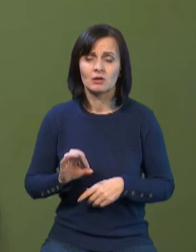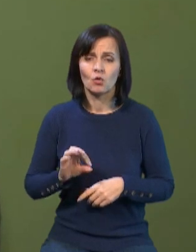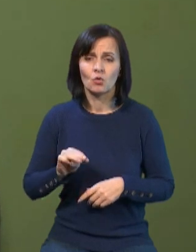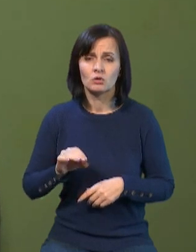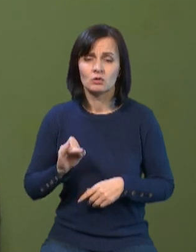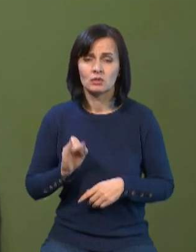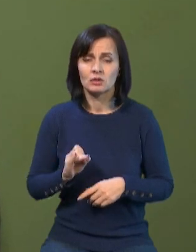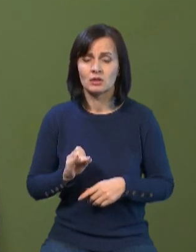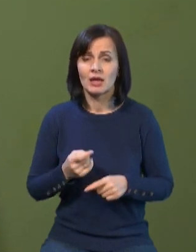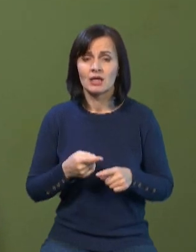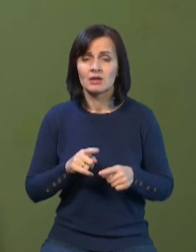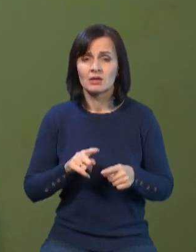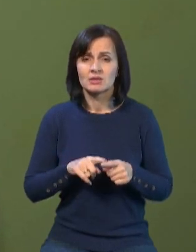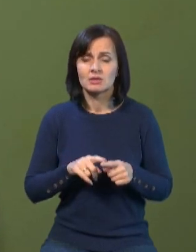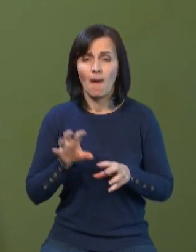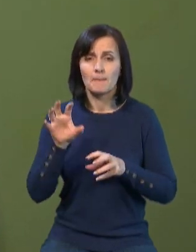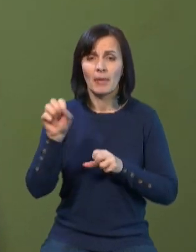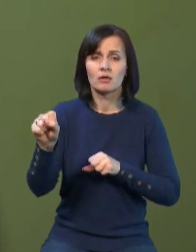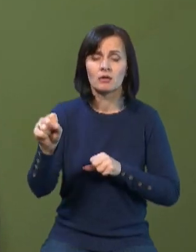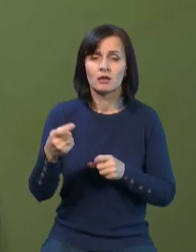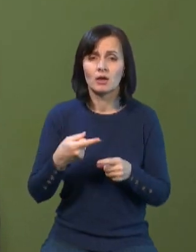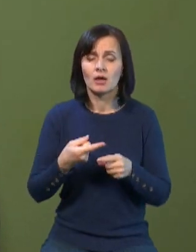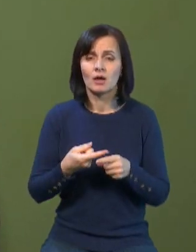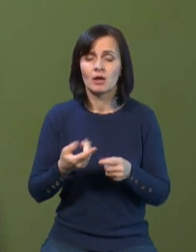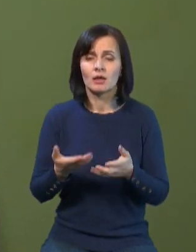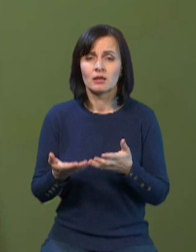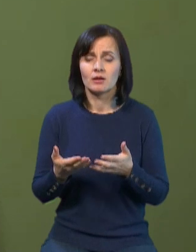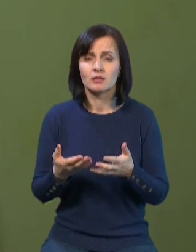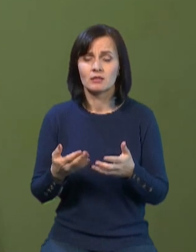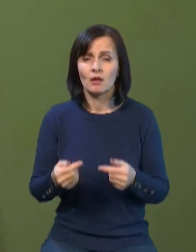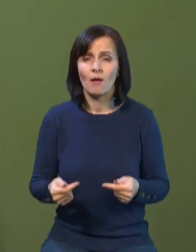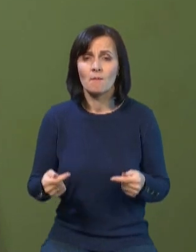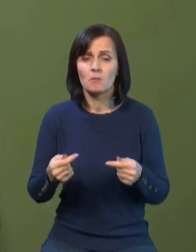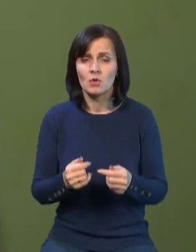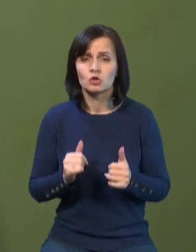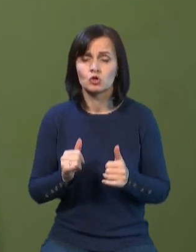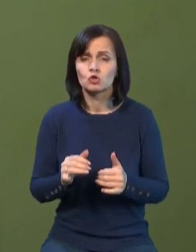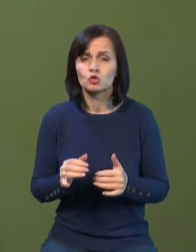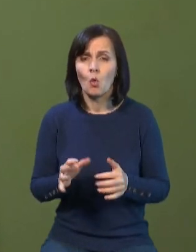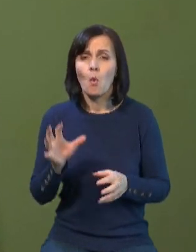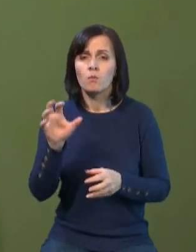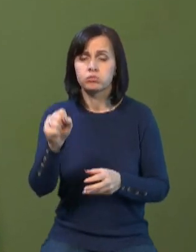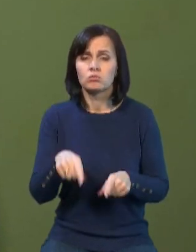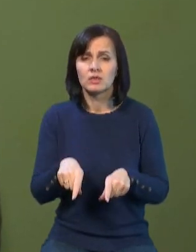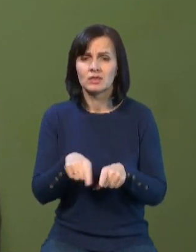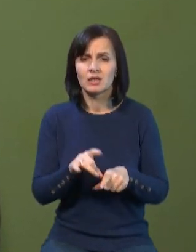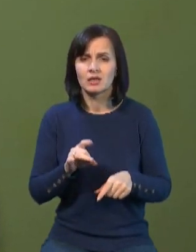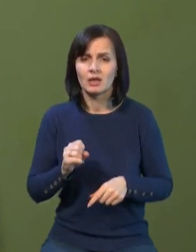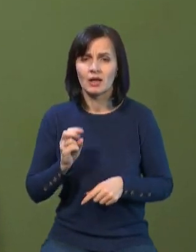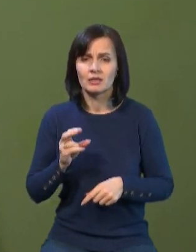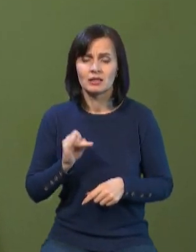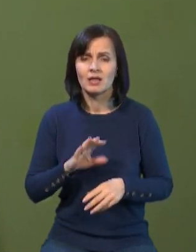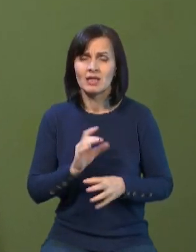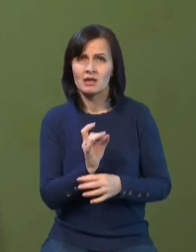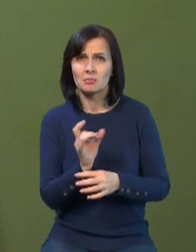кинетичні перехоплювачі, які призначені для того, щоб перехоплювати, в першу чергу, балістичні ракети. Не збивати дрони